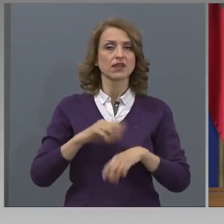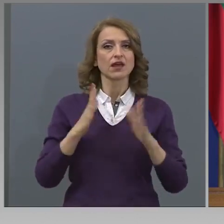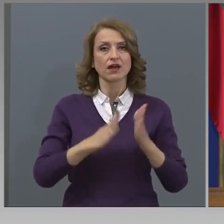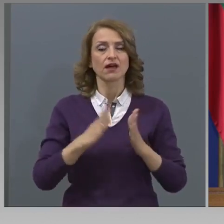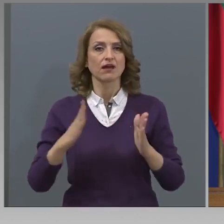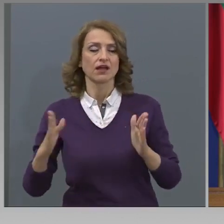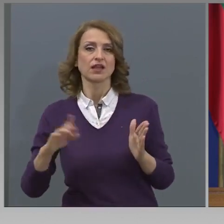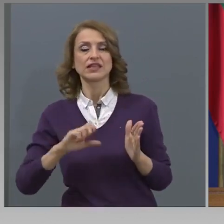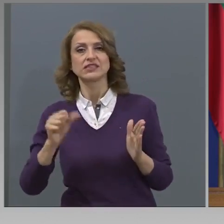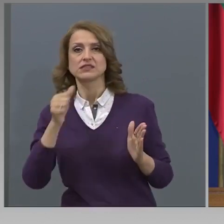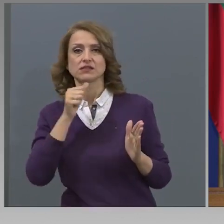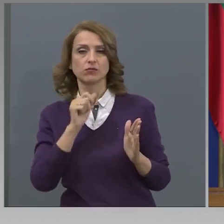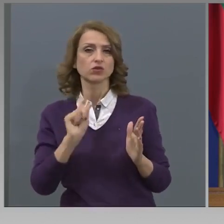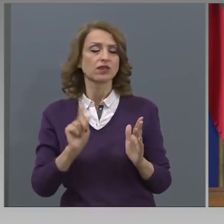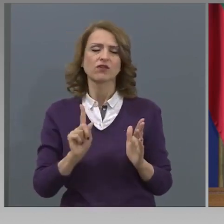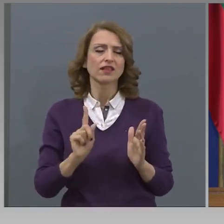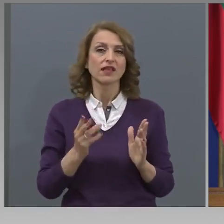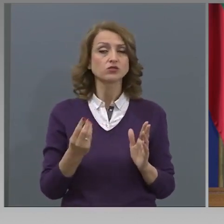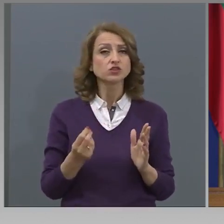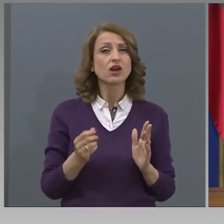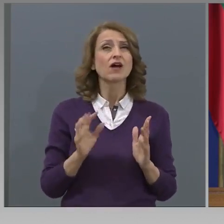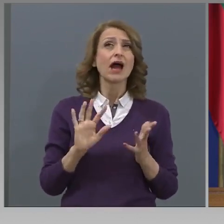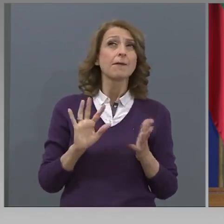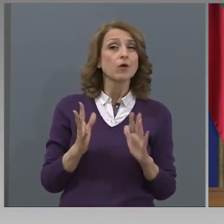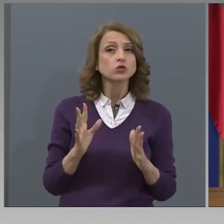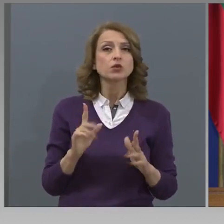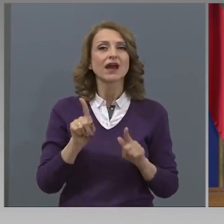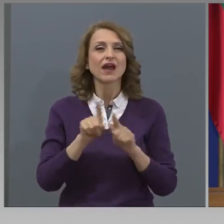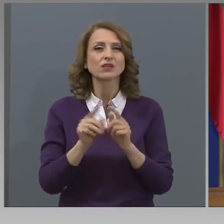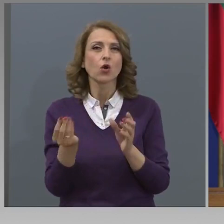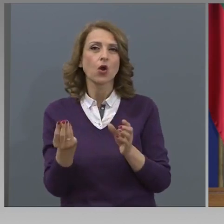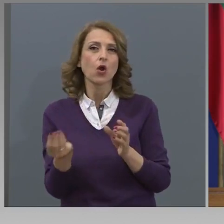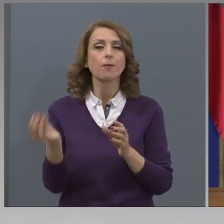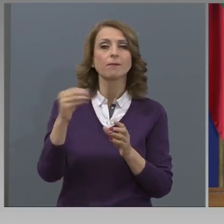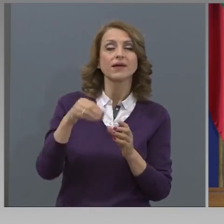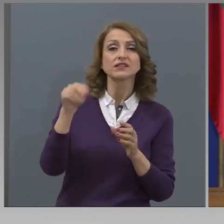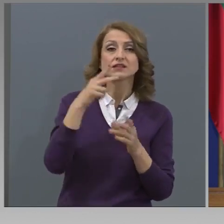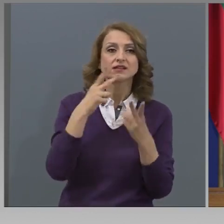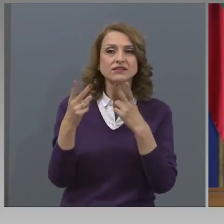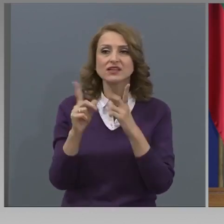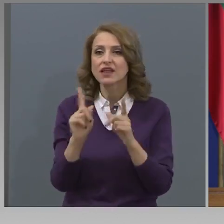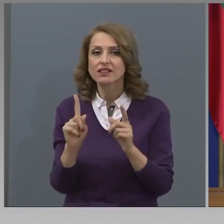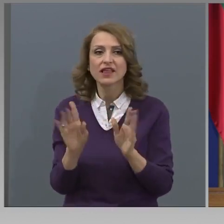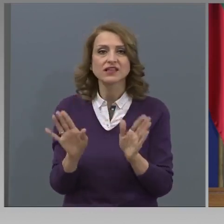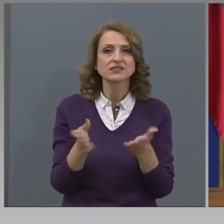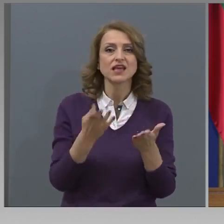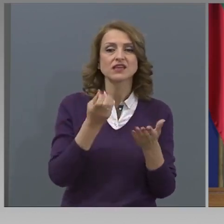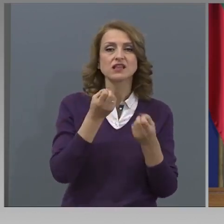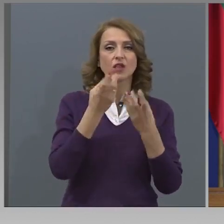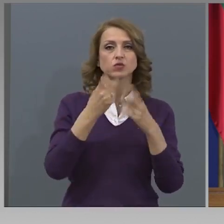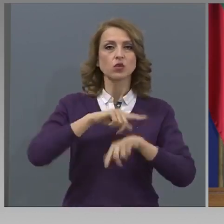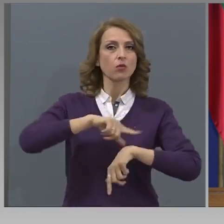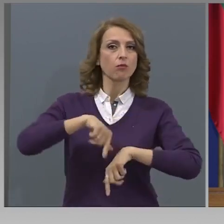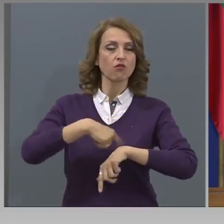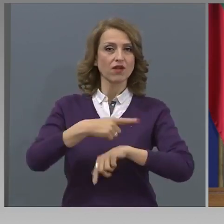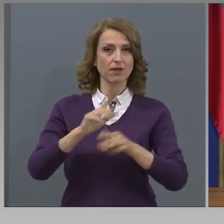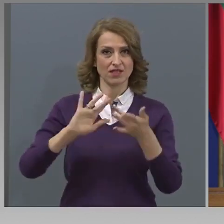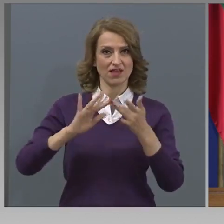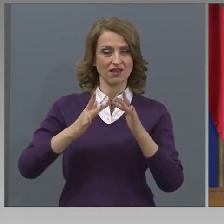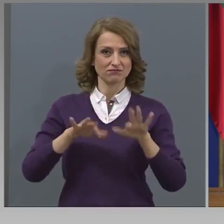утвърдено в началото на учебния срок, а по-скоро ще се компенсира това, което не се е случило по време на